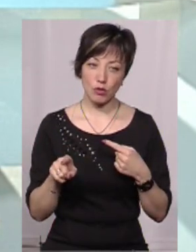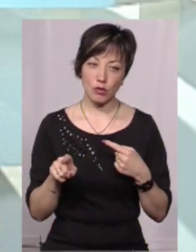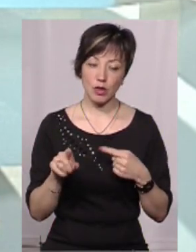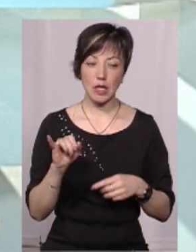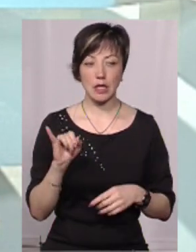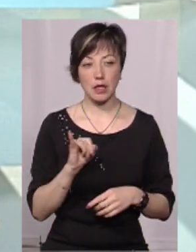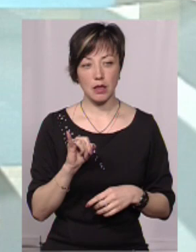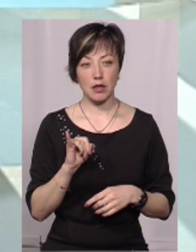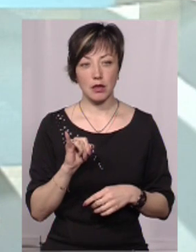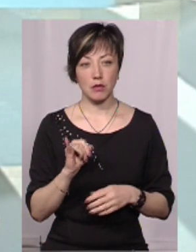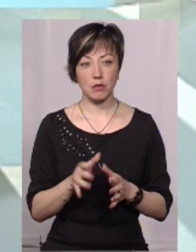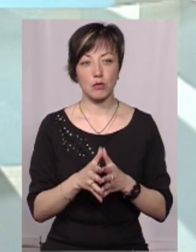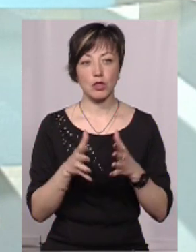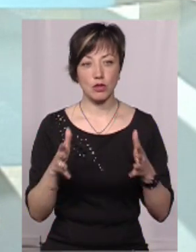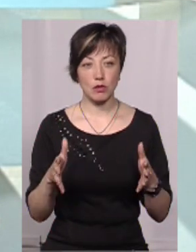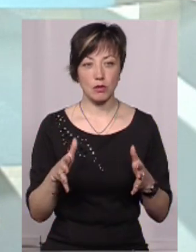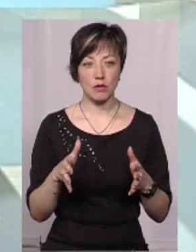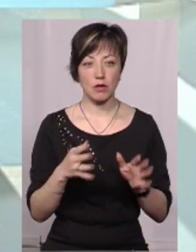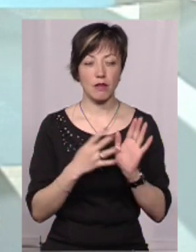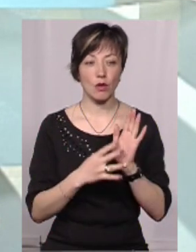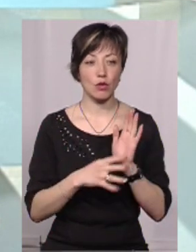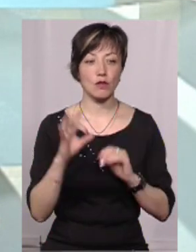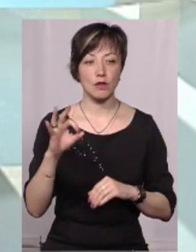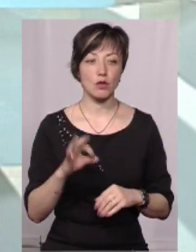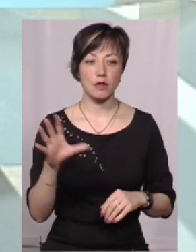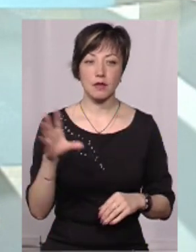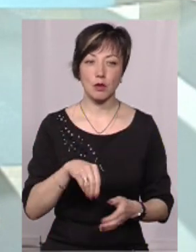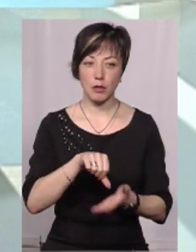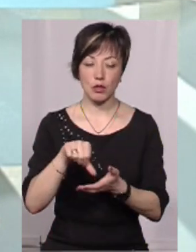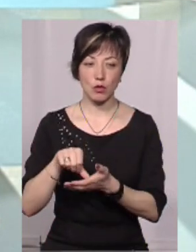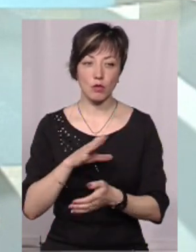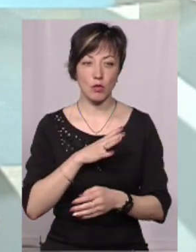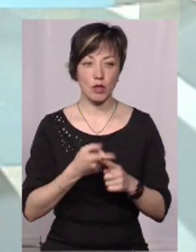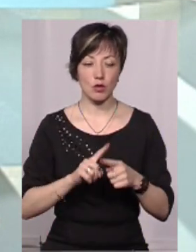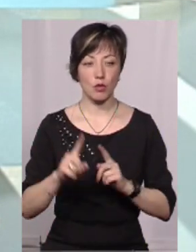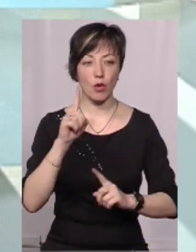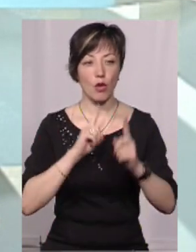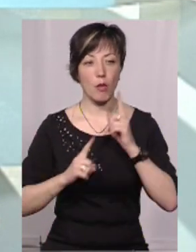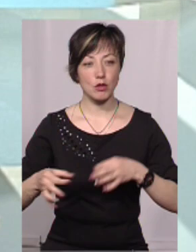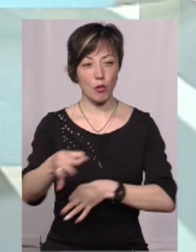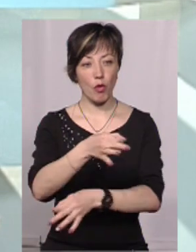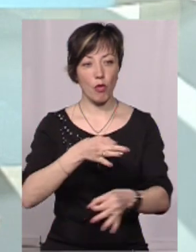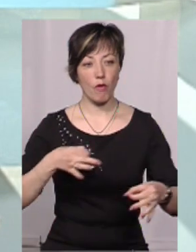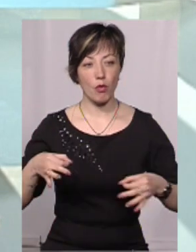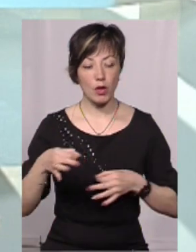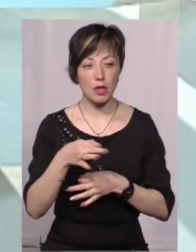їх було не те, що більшість, це було майже 90% всіх присутніх, які були на тому громадському обговоренні,